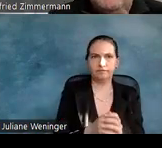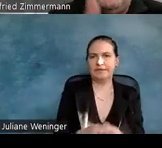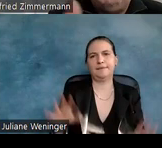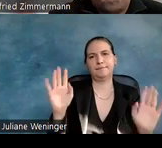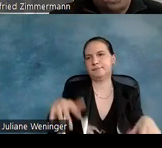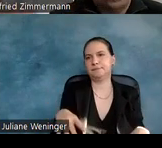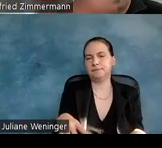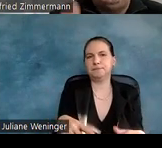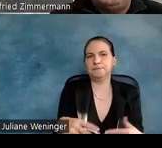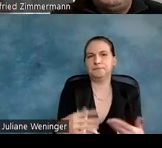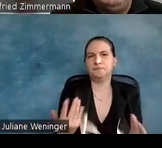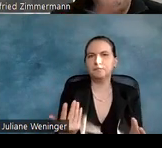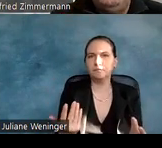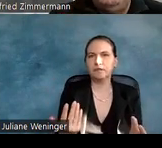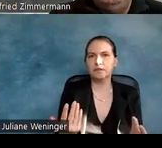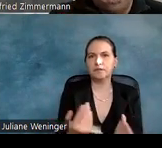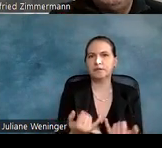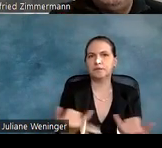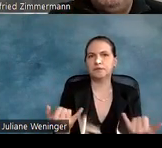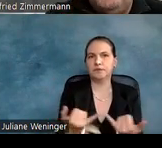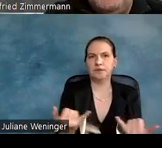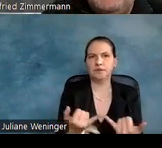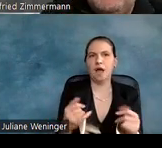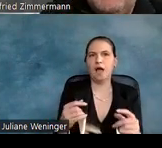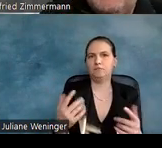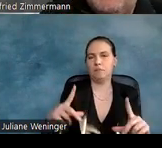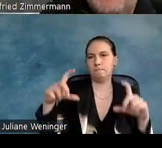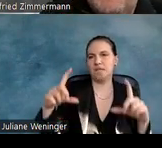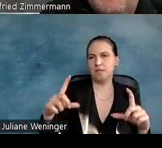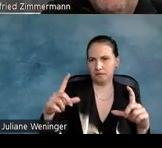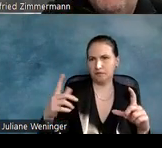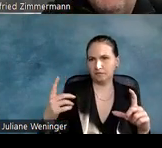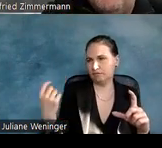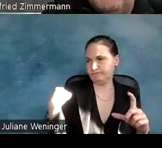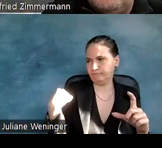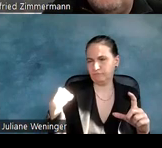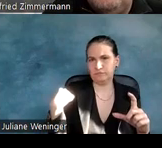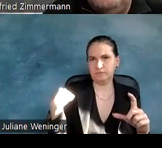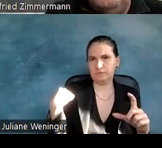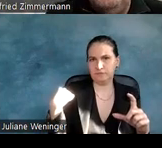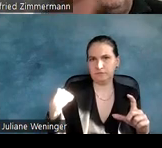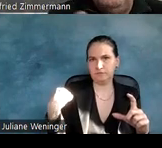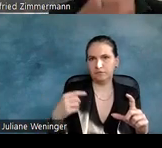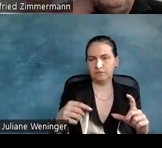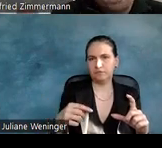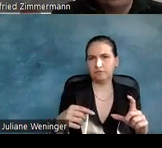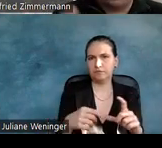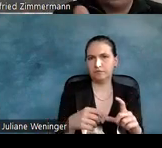es ist ein Abbild vom Screen, was wir gesehen haben, also das ist nur